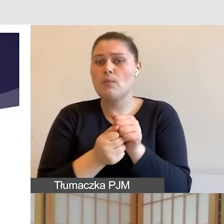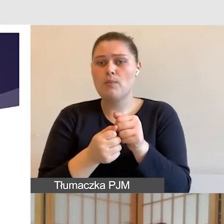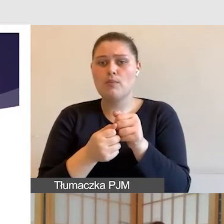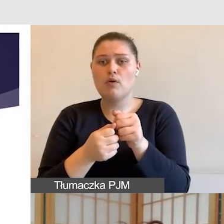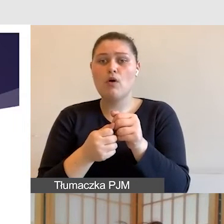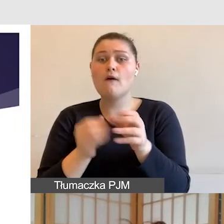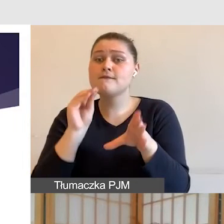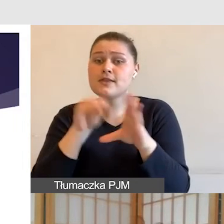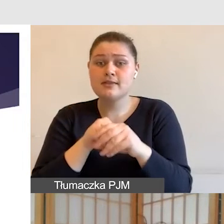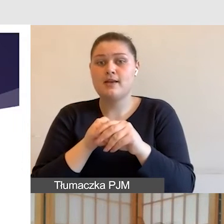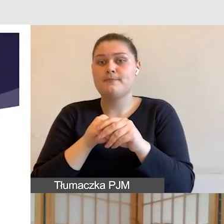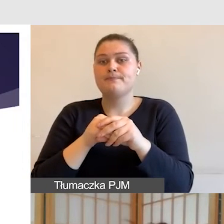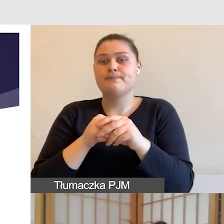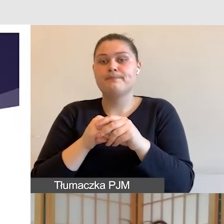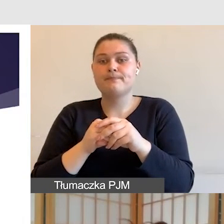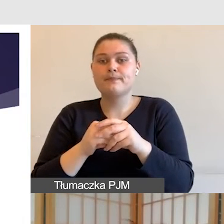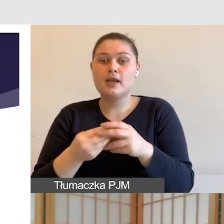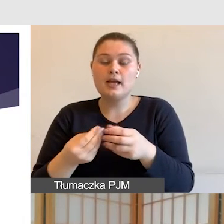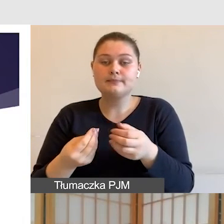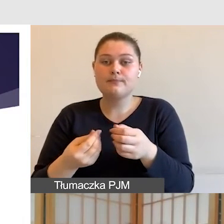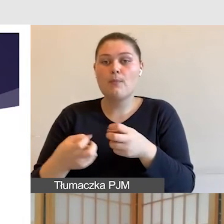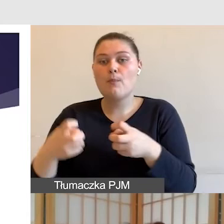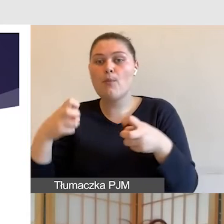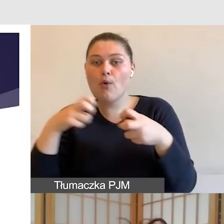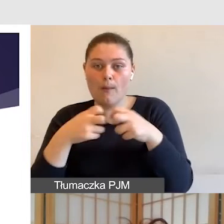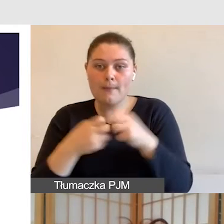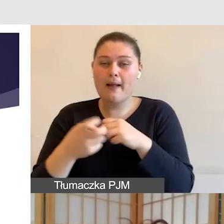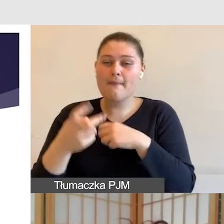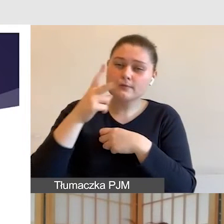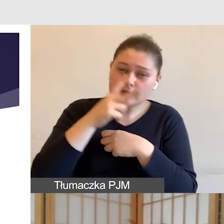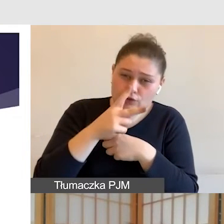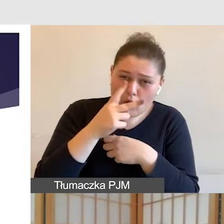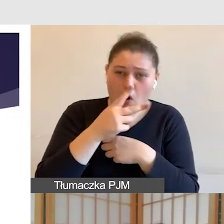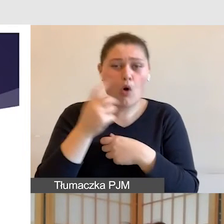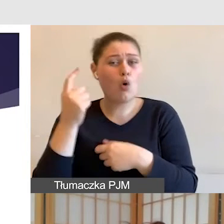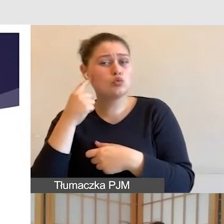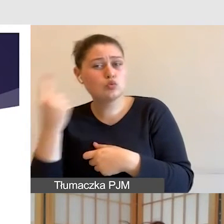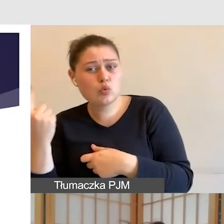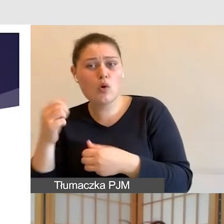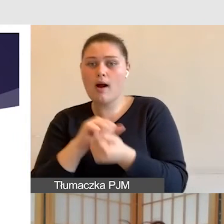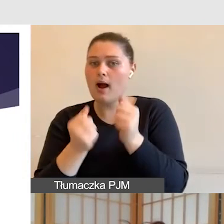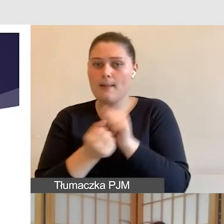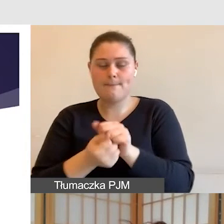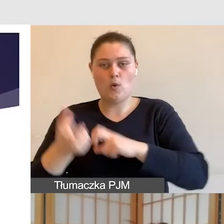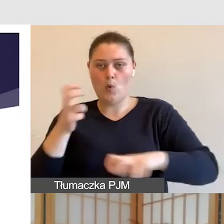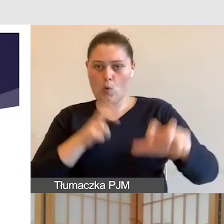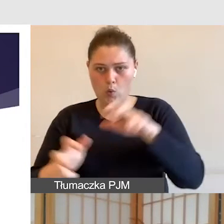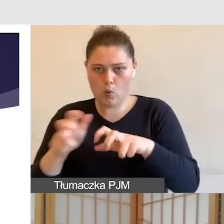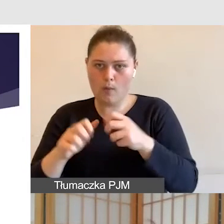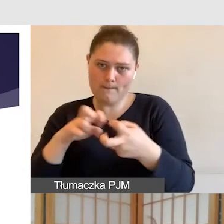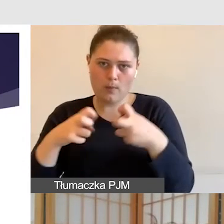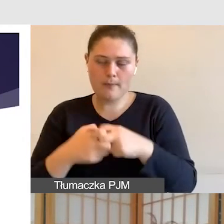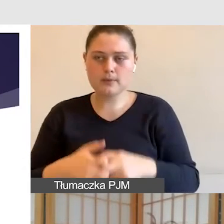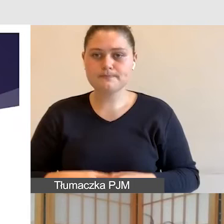różnymi dysfunkcjami na przykład wzroku, słuchu czy poruszania się. Na końcu też chciałam zwrócić uwagę na naszych